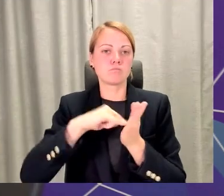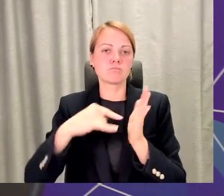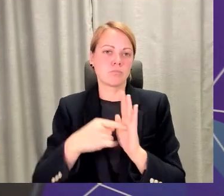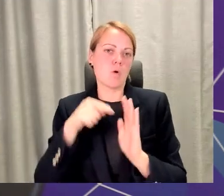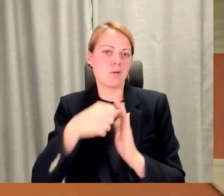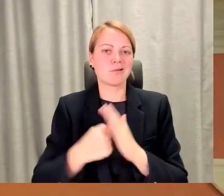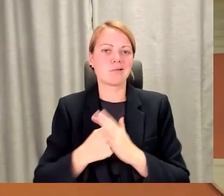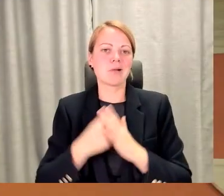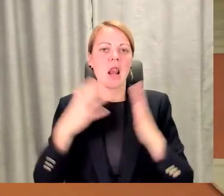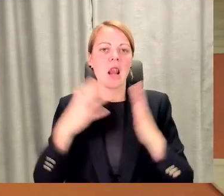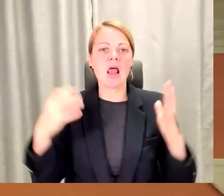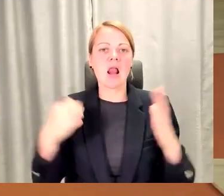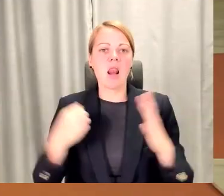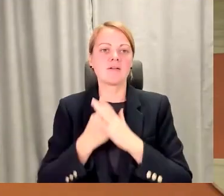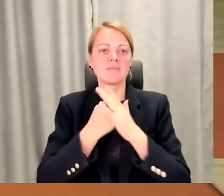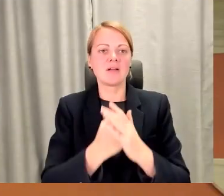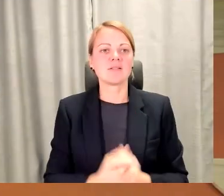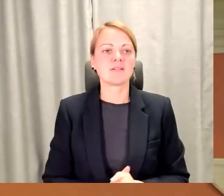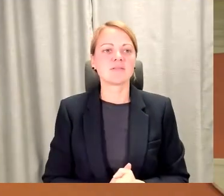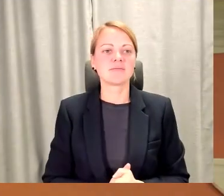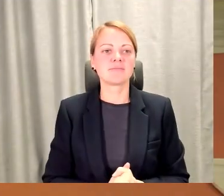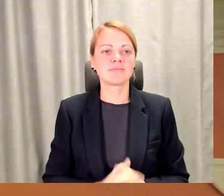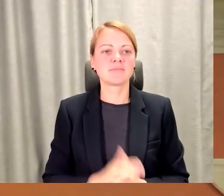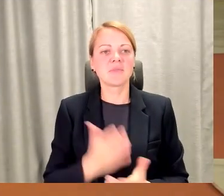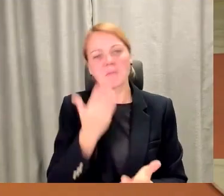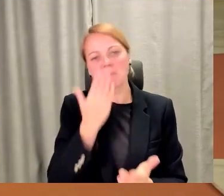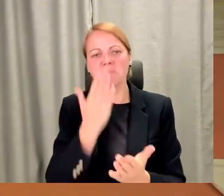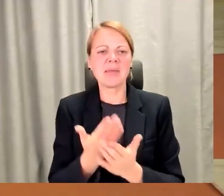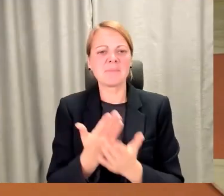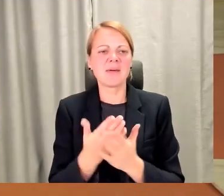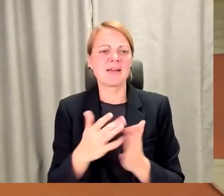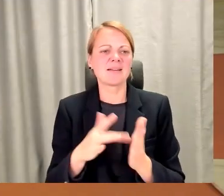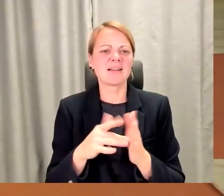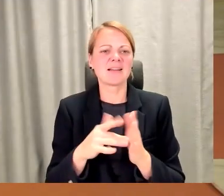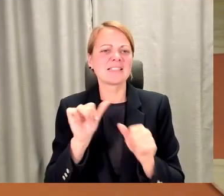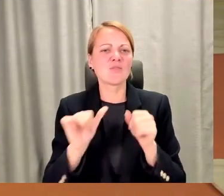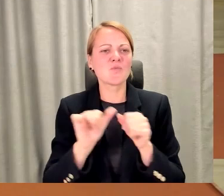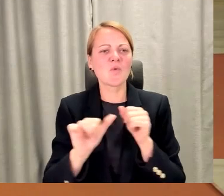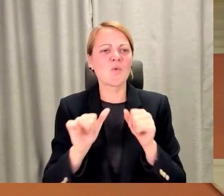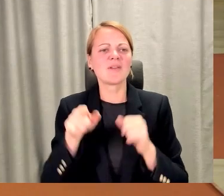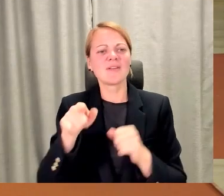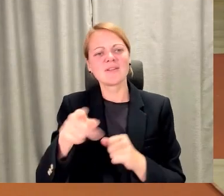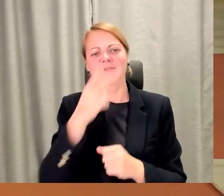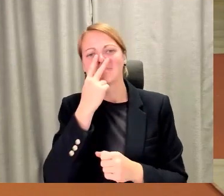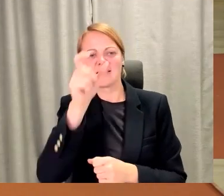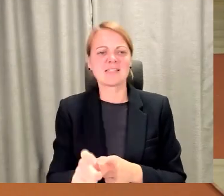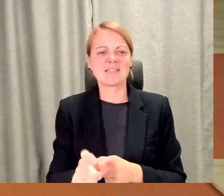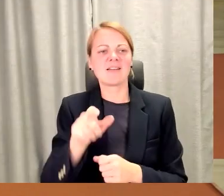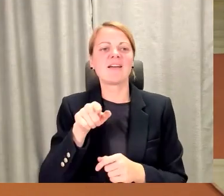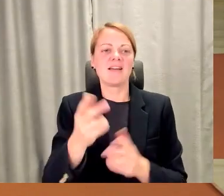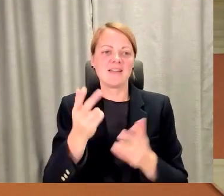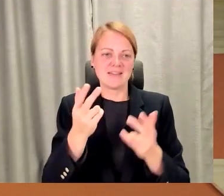uzvinājat? Viss tās ir piemēra kāda. Siguldā jūs iet par ielu redzu cilvēkus. Jā, man ir tā lieliskā iespēja strādāt